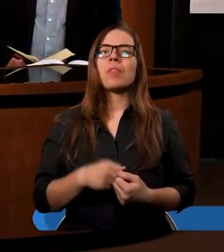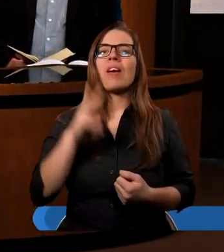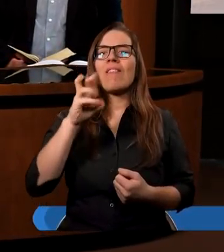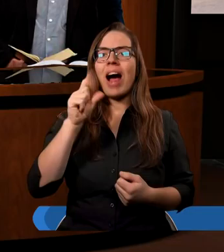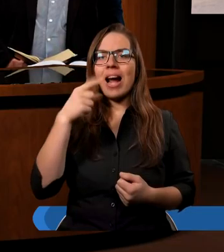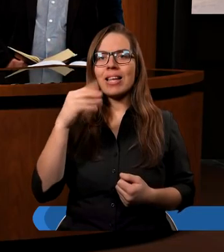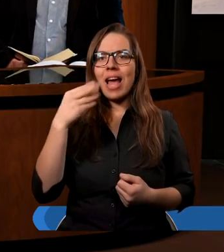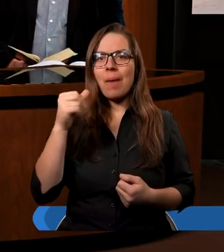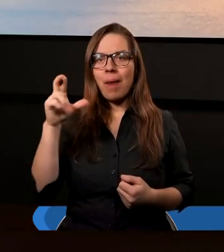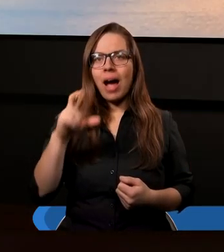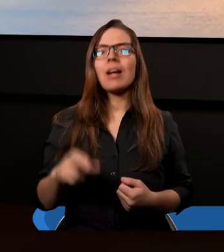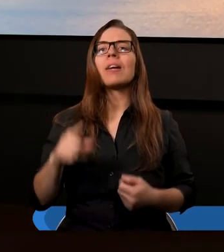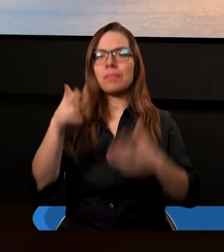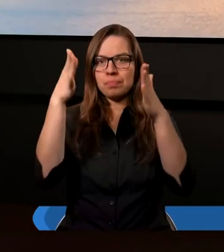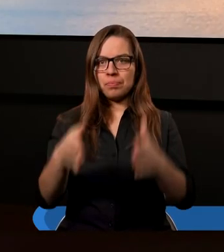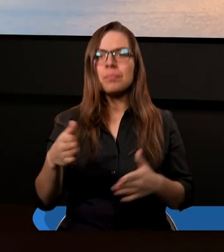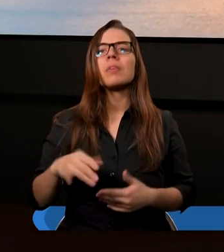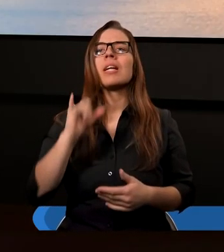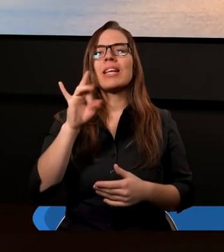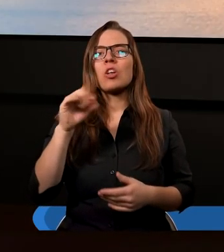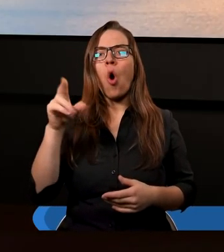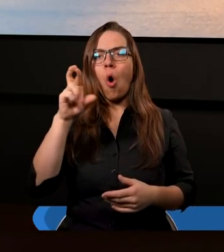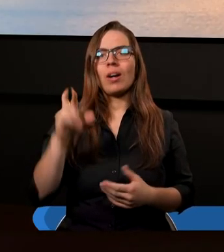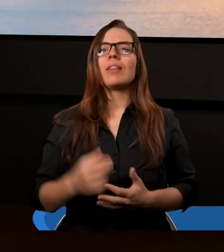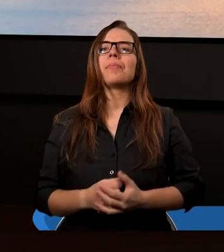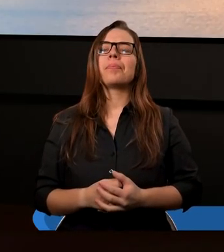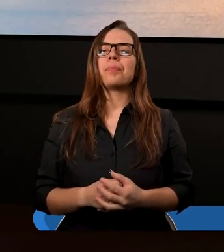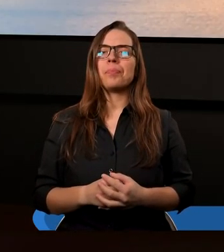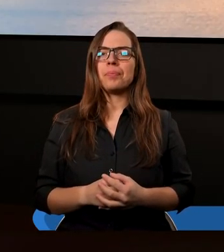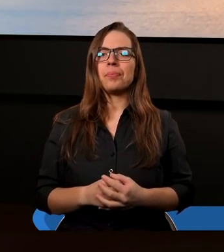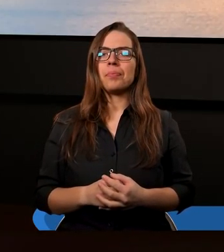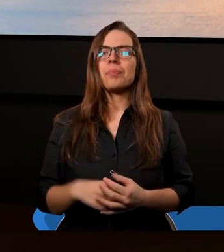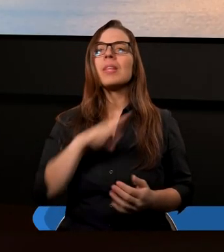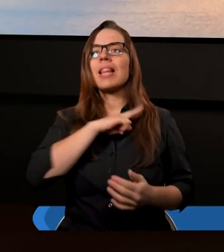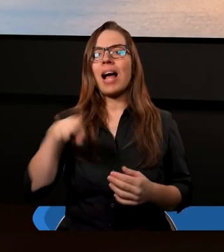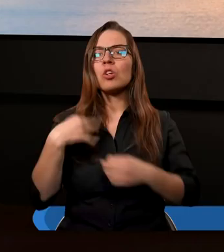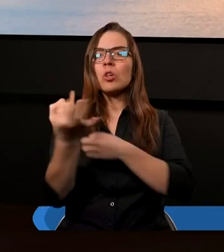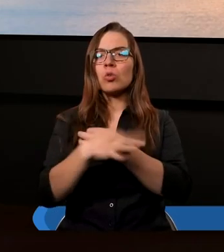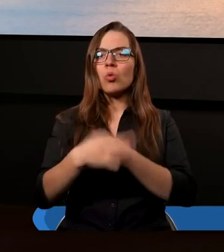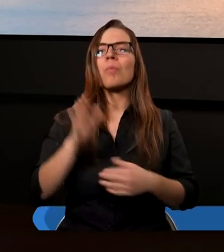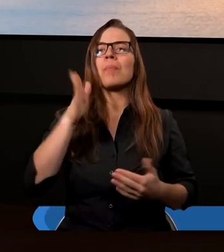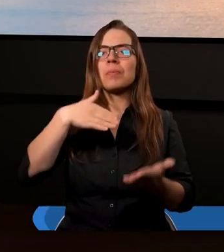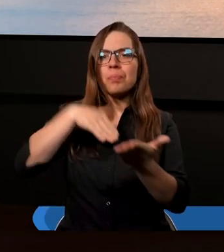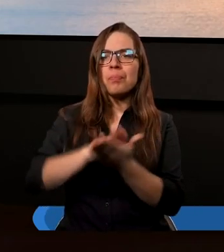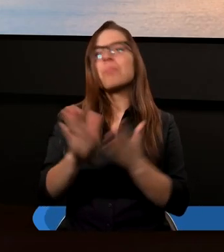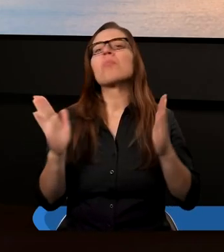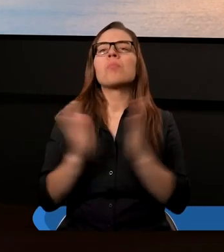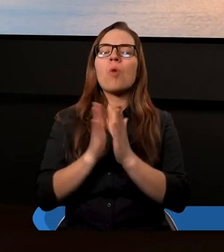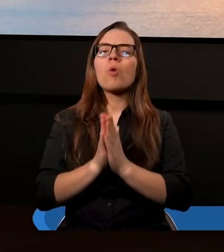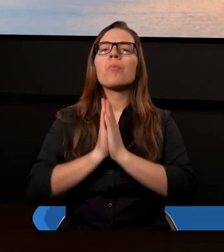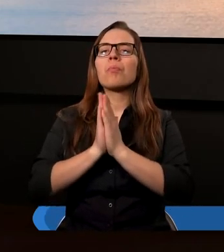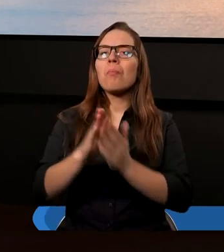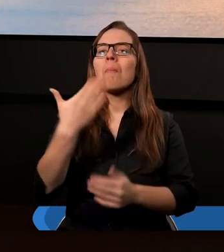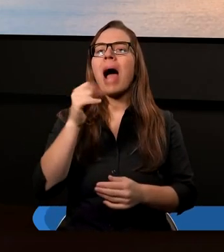Waldemar, a ja mam na imię Igor. Nasze studium będziemy rozpoczynać modlitwą i